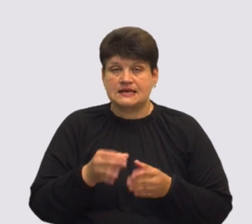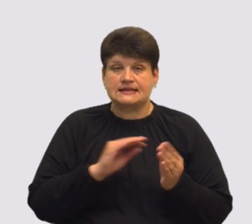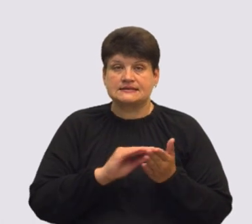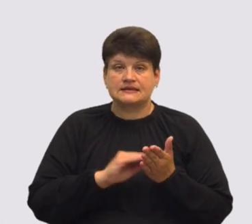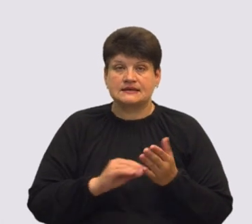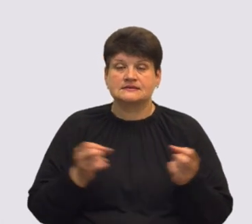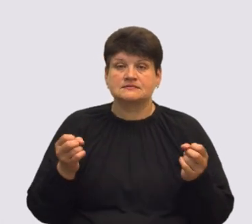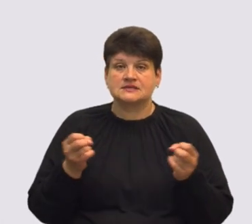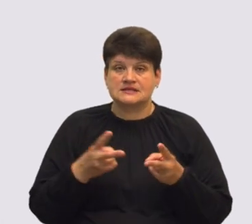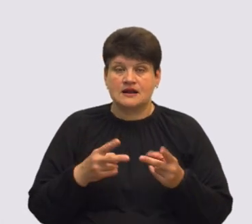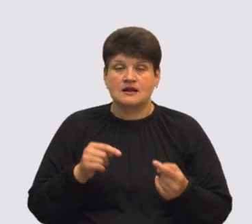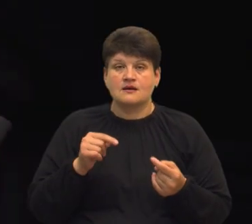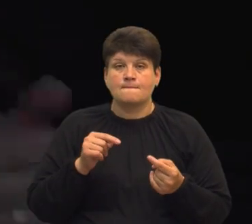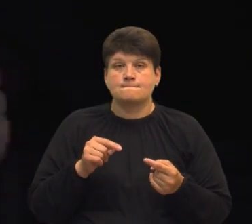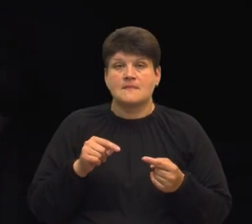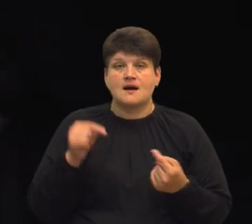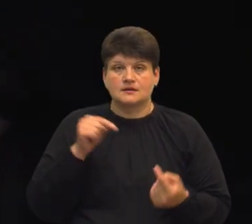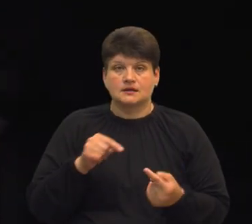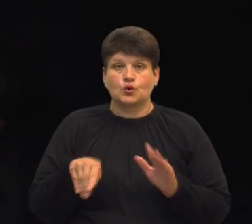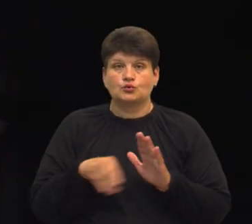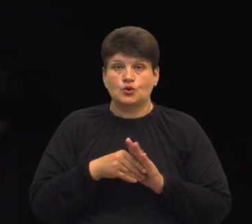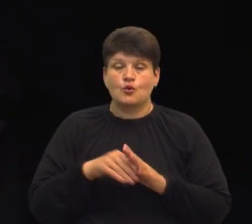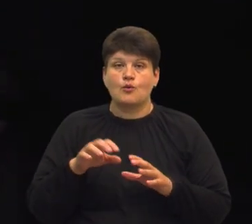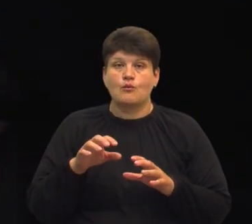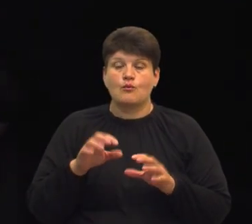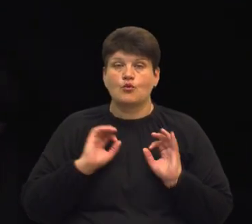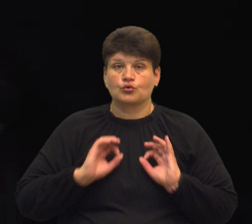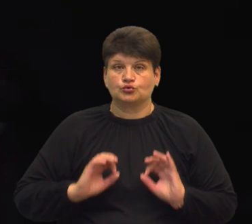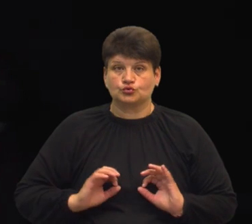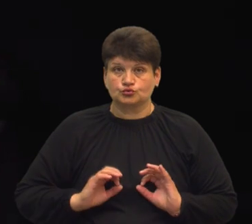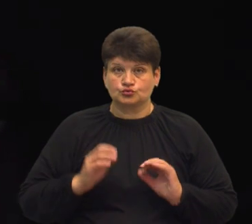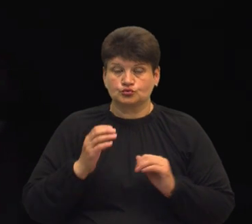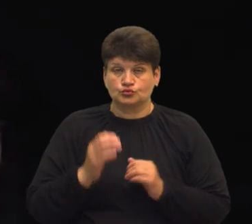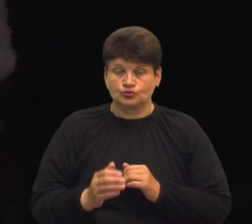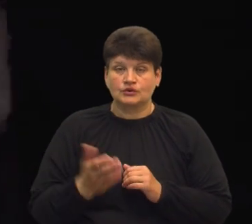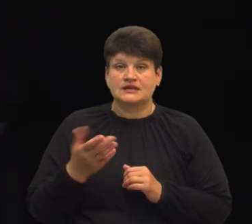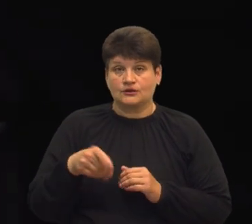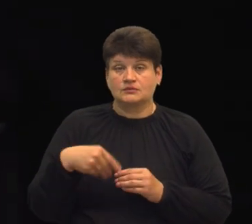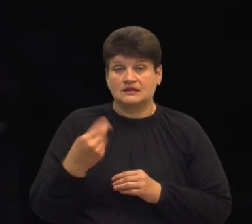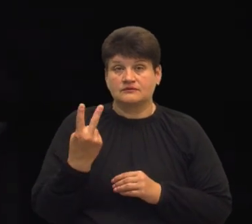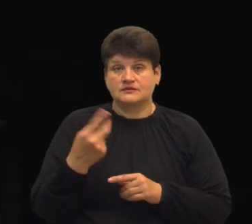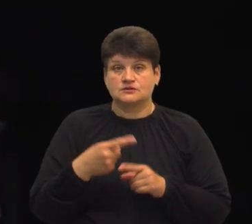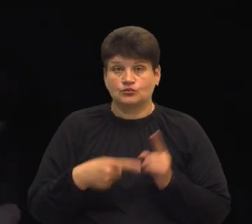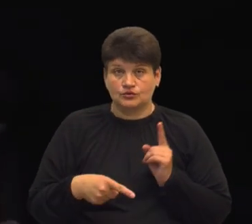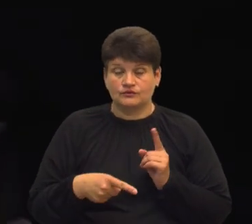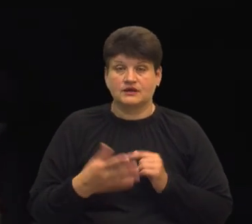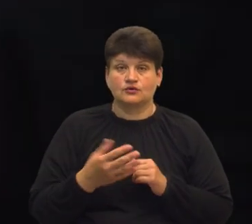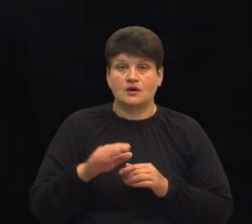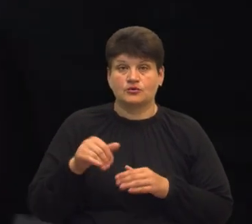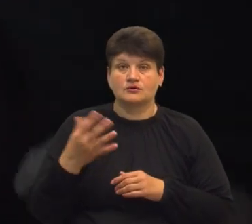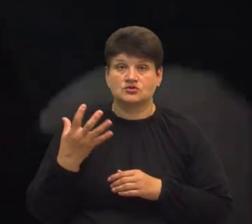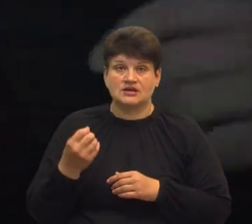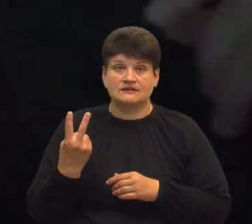прокуратури Ольга Постолюк. Я тобі дав дві з половиною, ще дві з половиною і 300, Так, так. І 300.